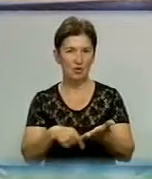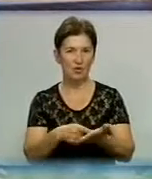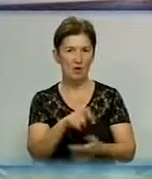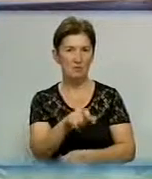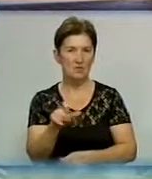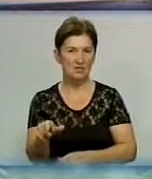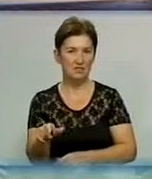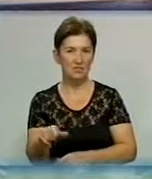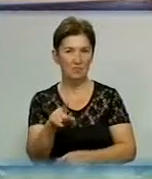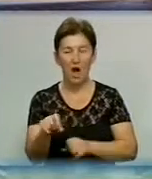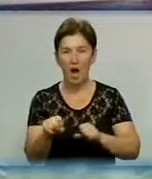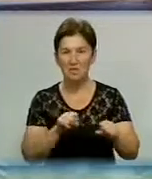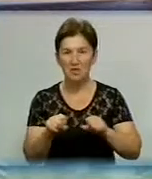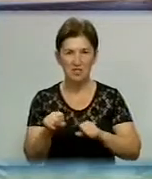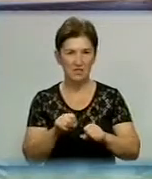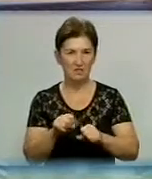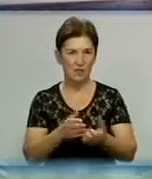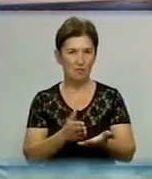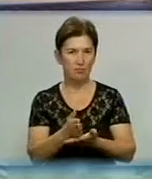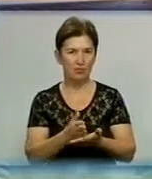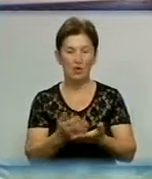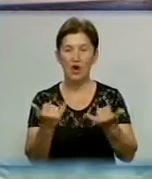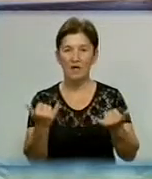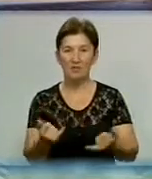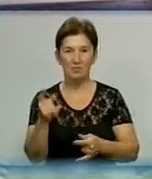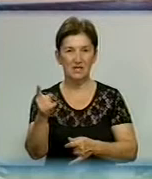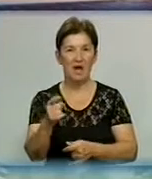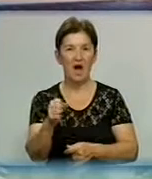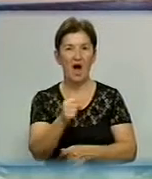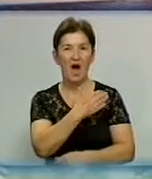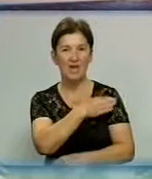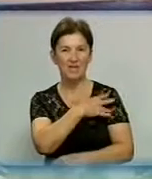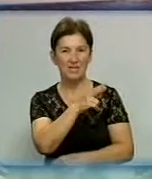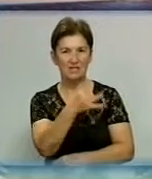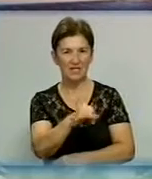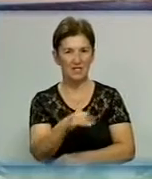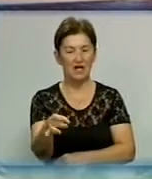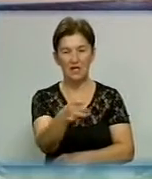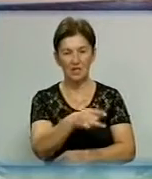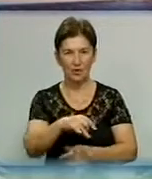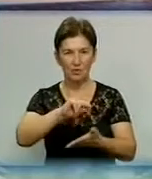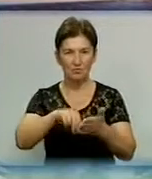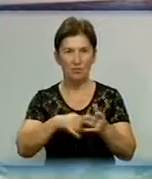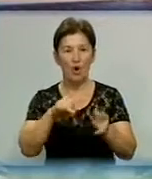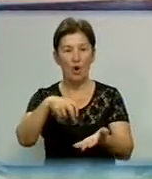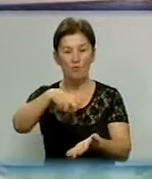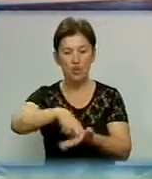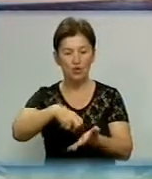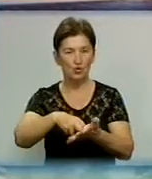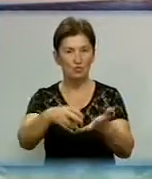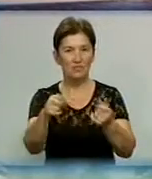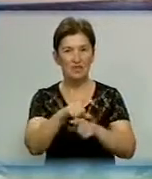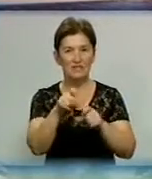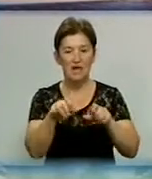Адміністративні послуги поштою. Відтепер жителі Олександрійського району оформлюють та отримують довідки у поштовому відділенні за